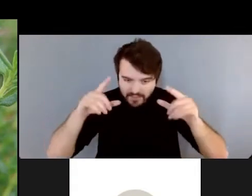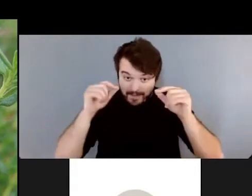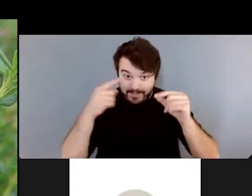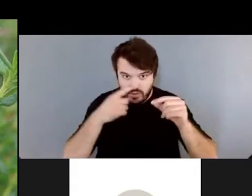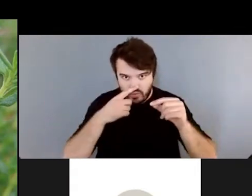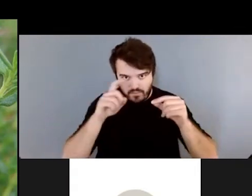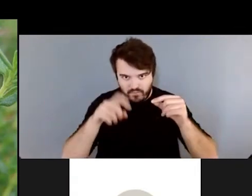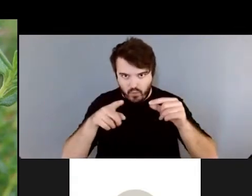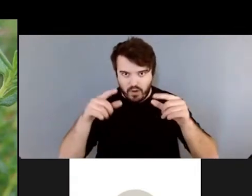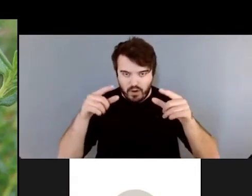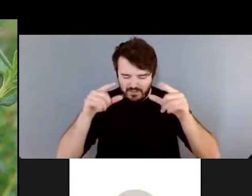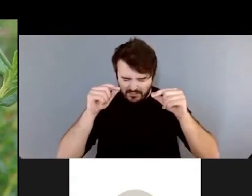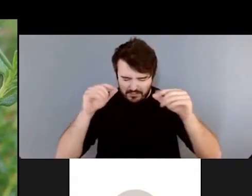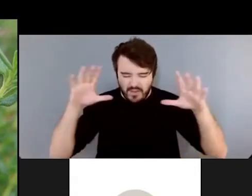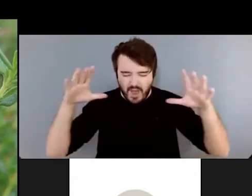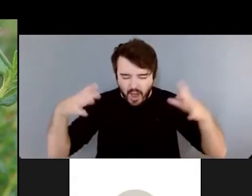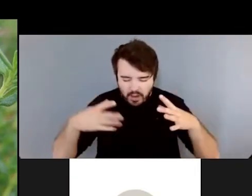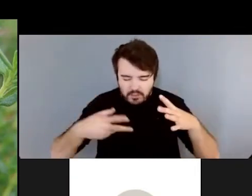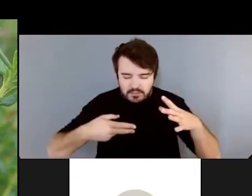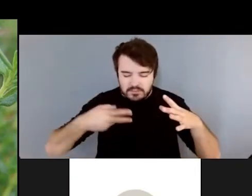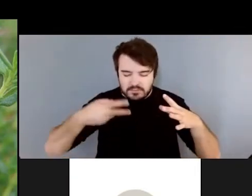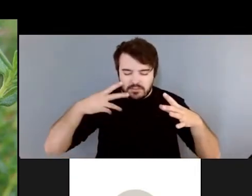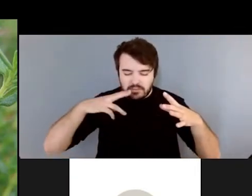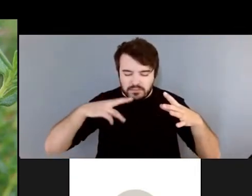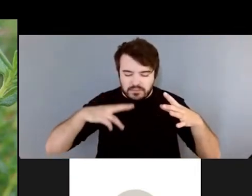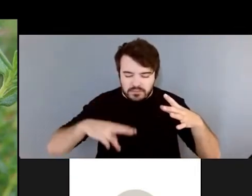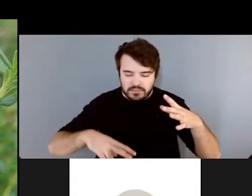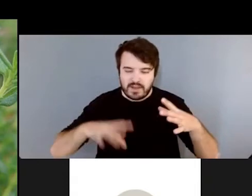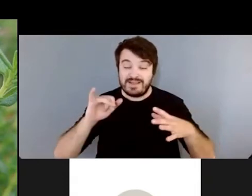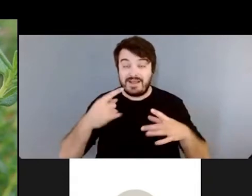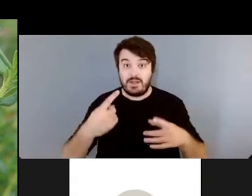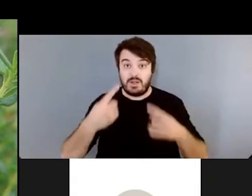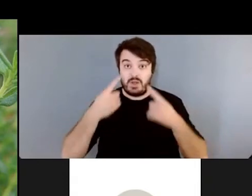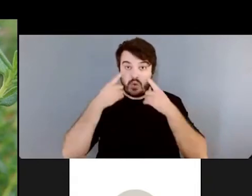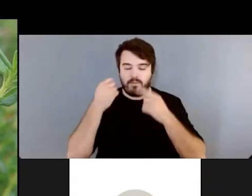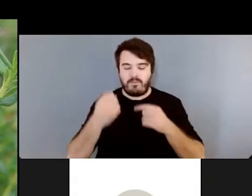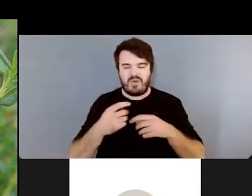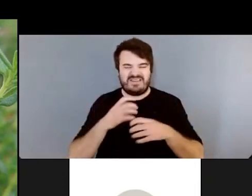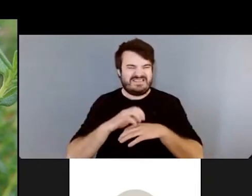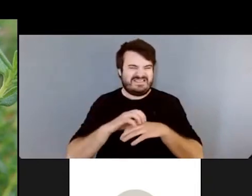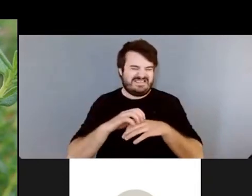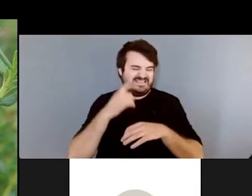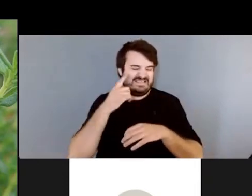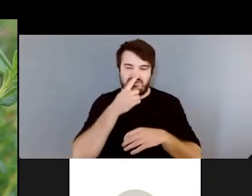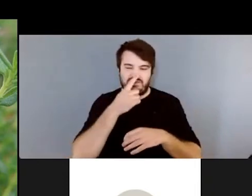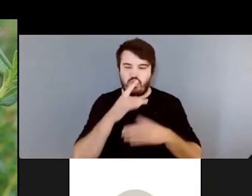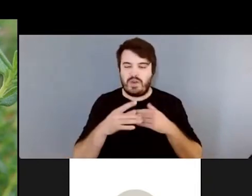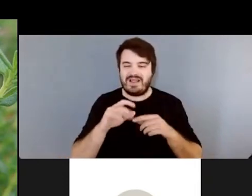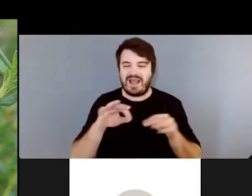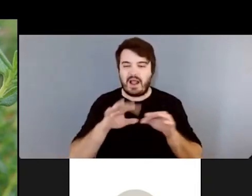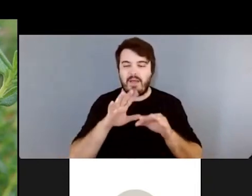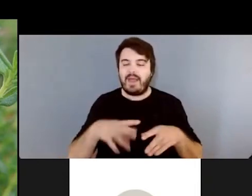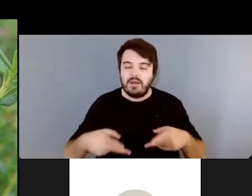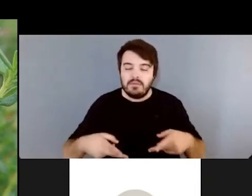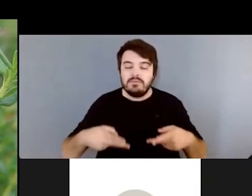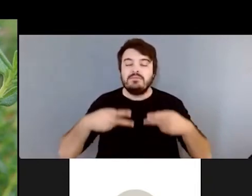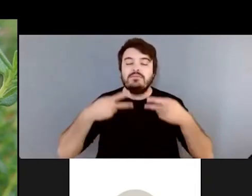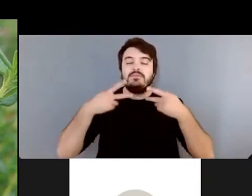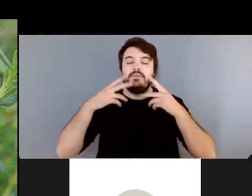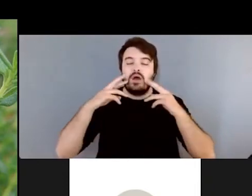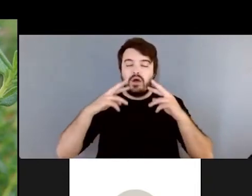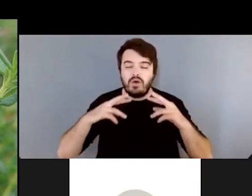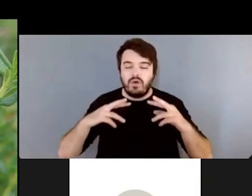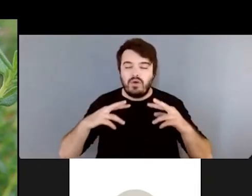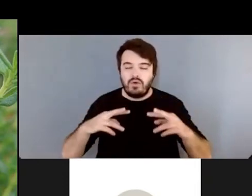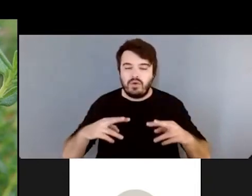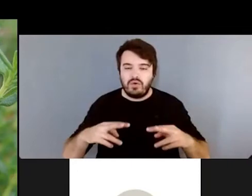pour ne pas avoir les huiles essentielles qui vont irriter les yeux puis on respire, on fait